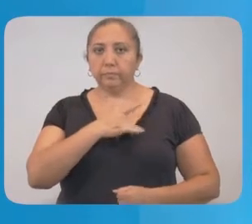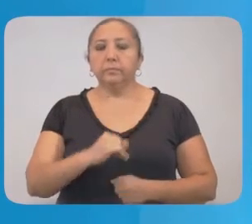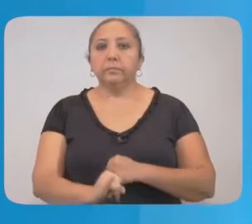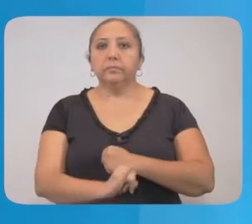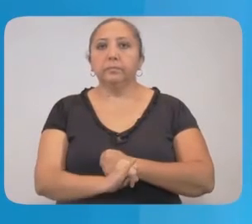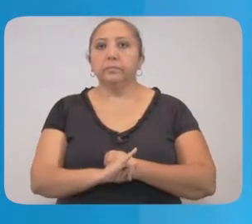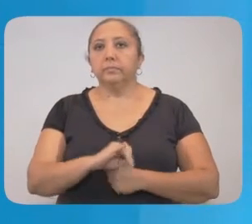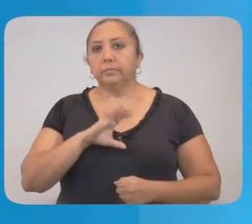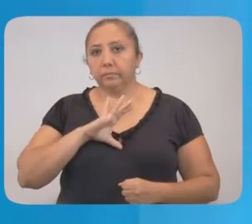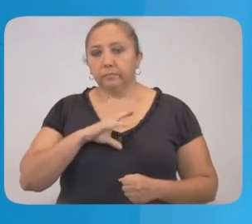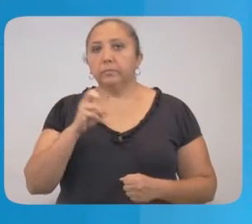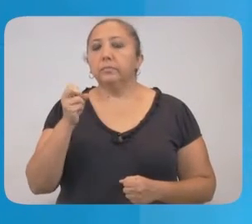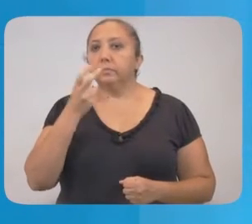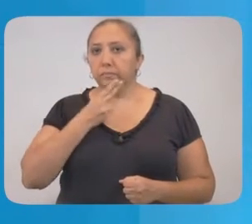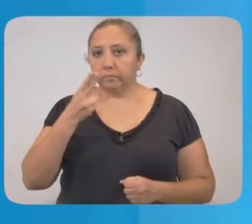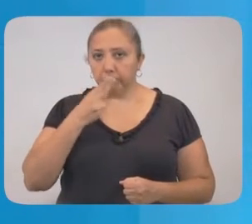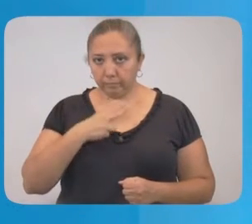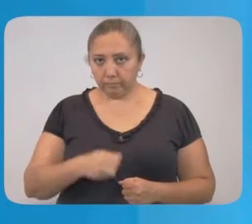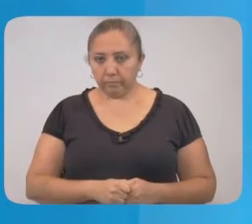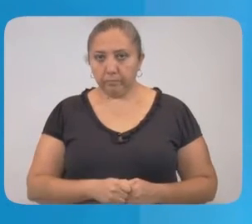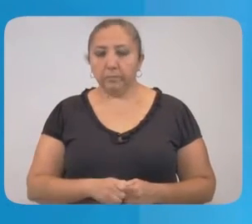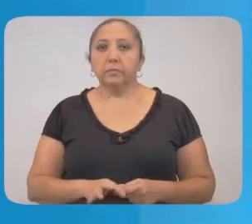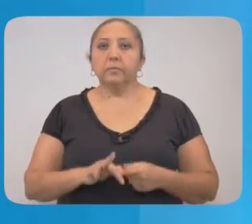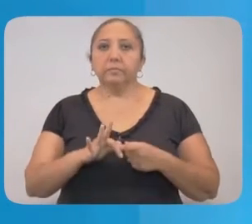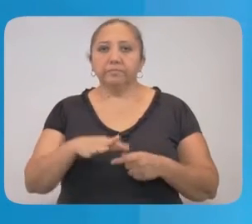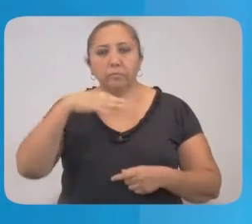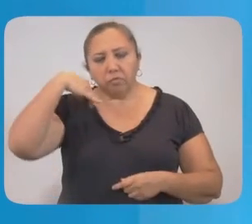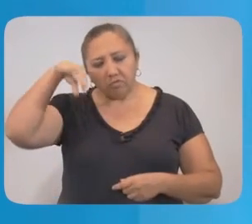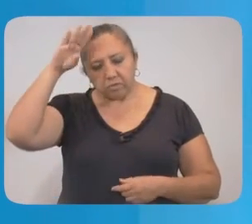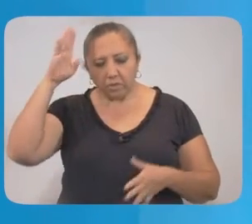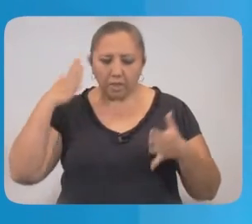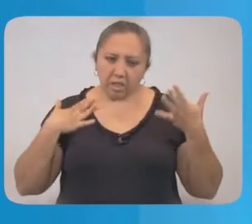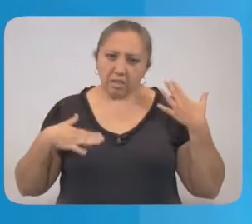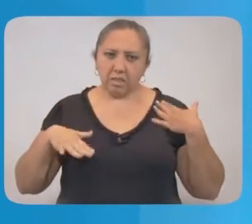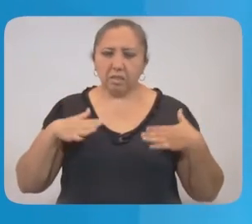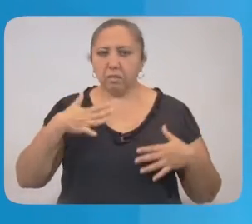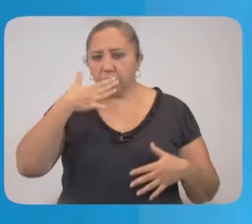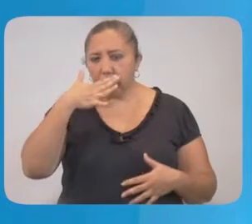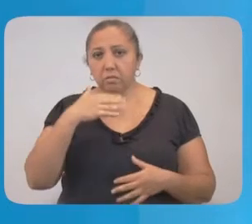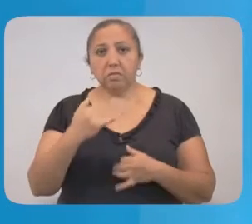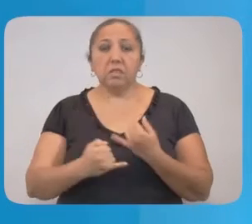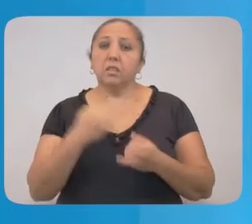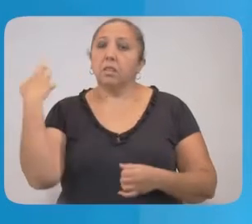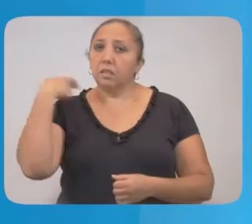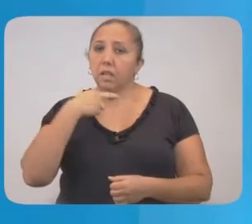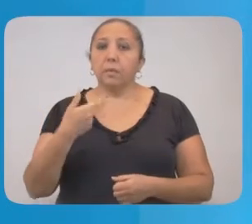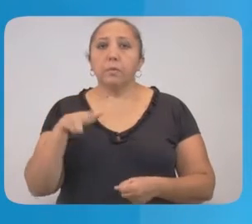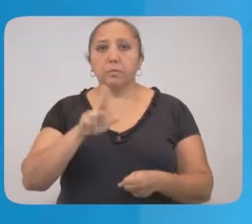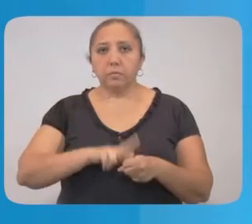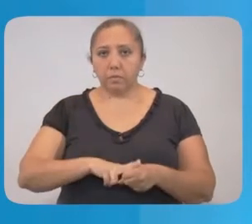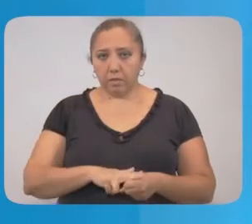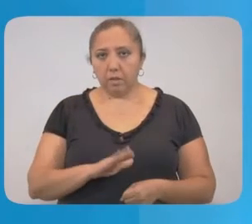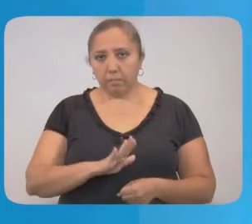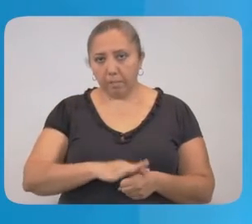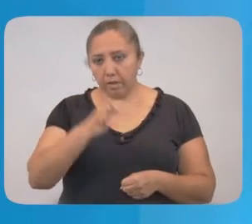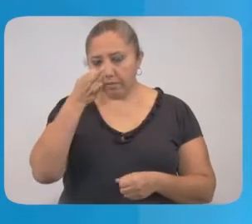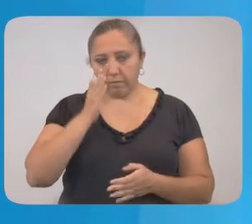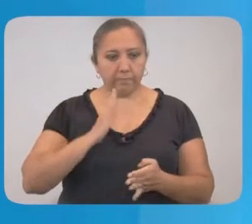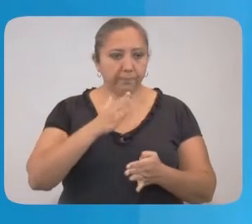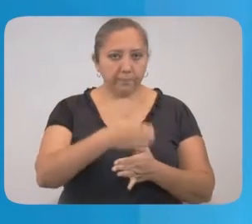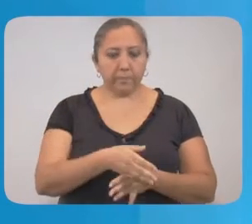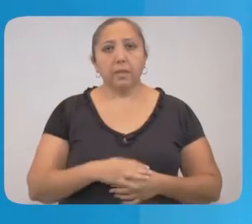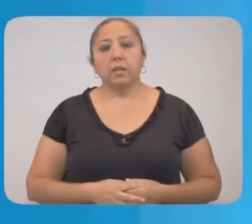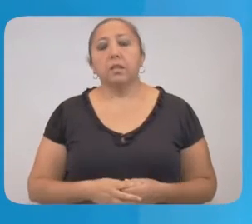kohanila, umolail toch olal yanubetik shak alilo, tealu jilalwa yan koronavirus, ichil jejelas kuchilo, tealu kalandalu toch olal